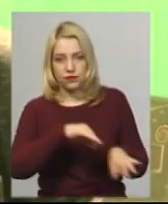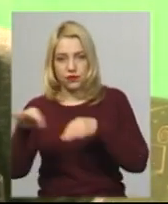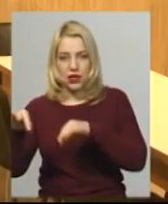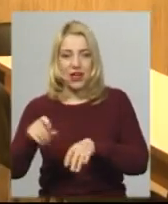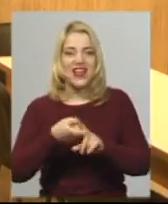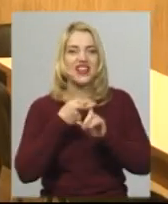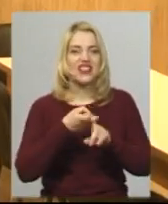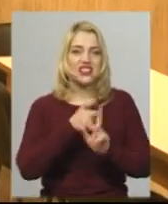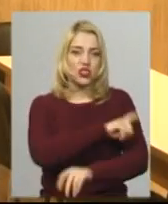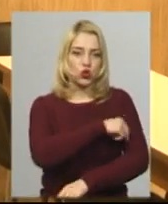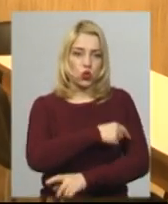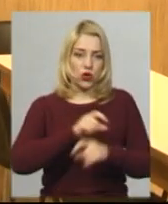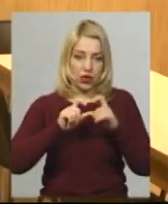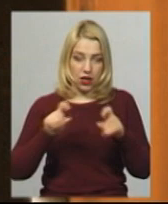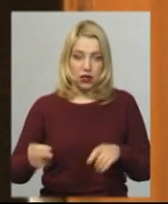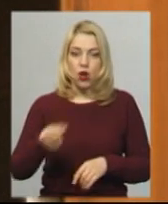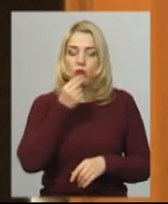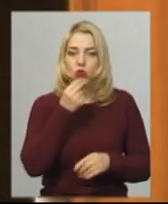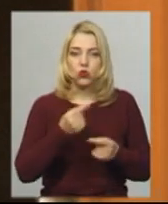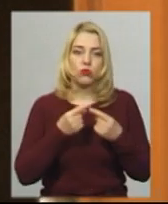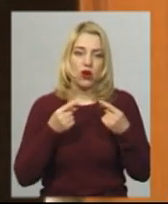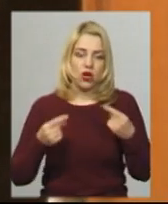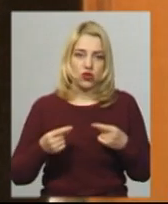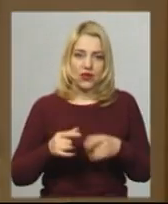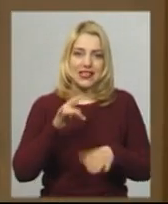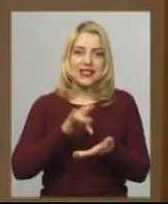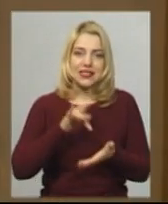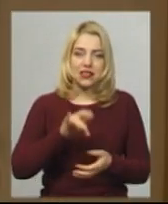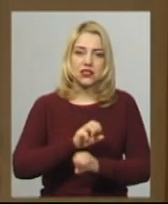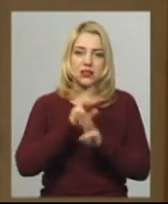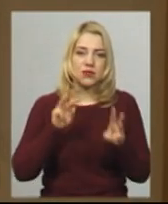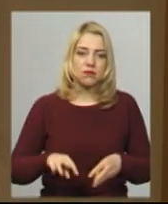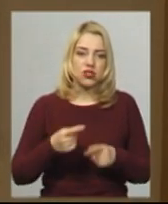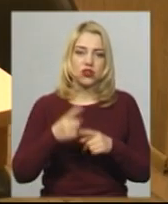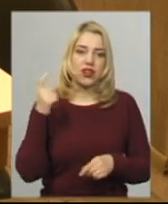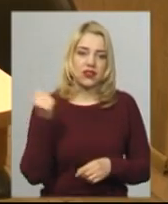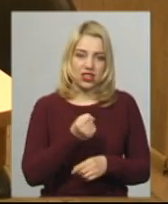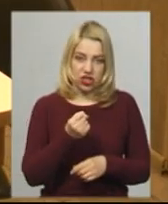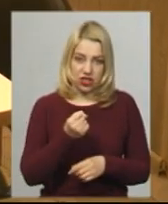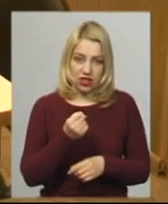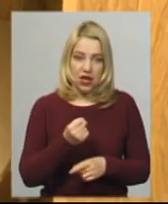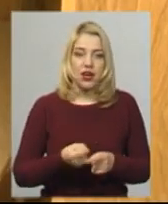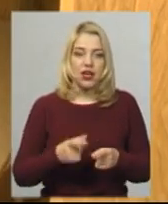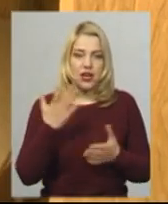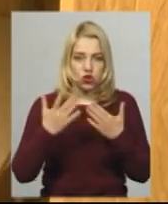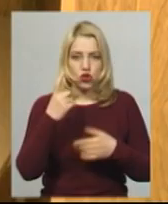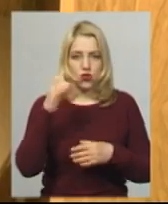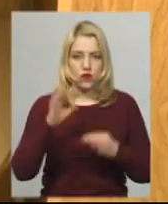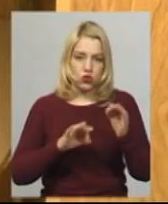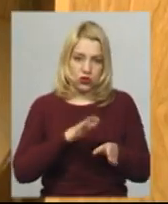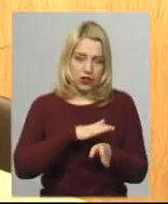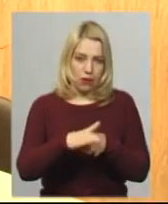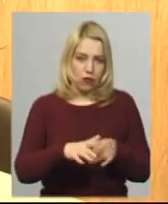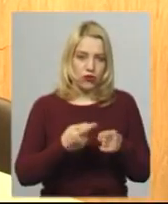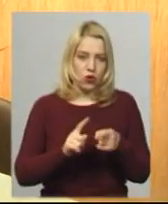міста Хмельницького. Продуктами харчування центр забезпечений на тиждень перебування при 100% заповненні людьми, каже завідувачка господарством Алла